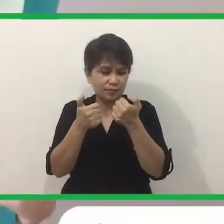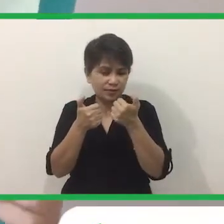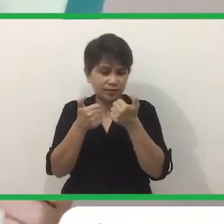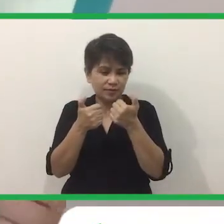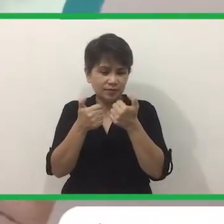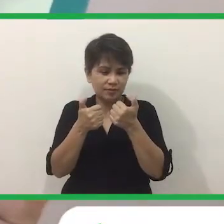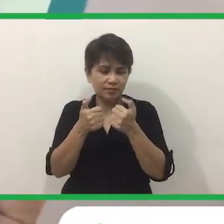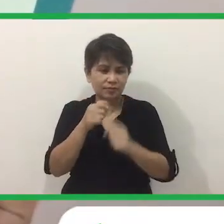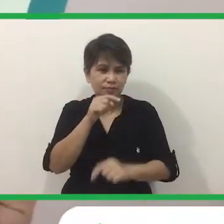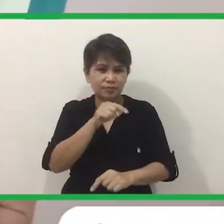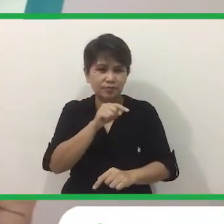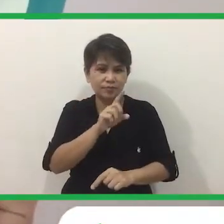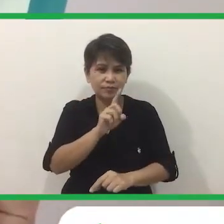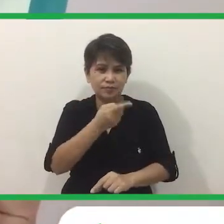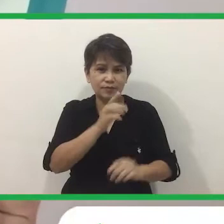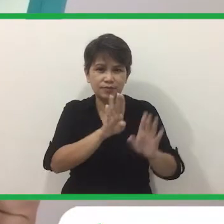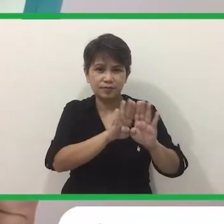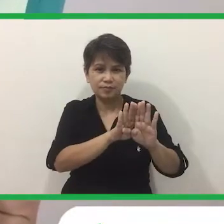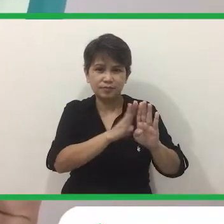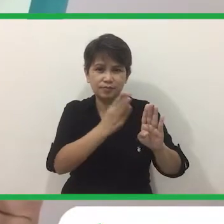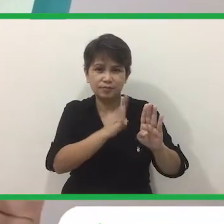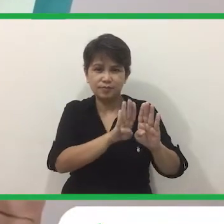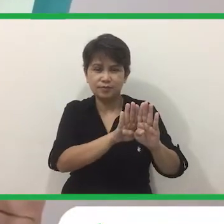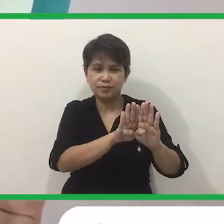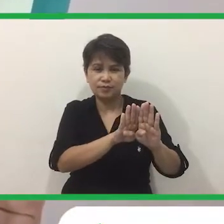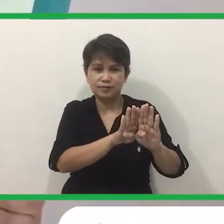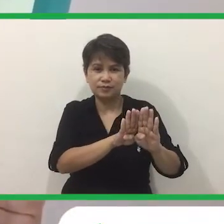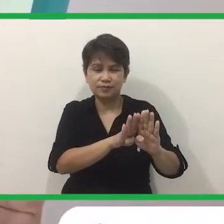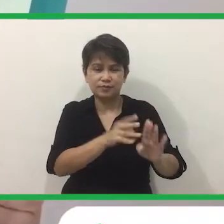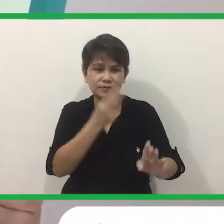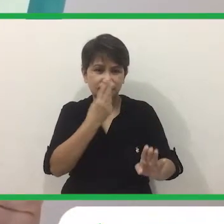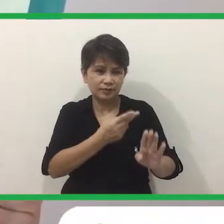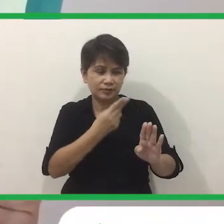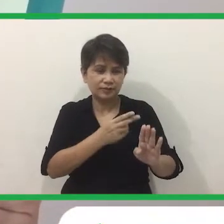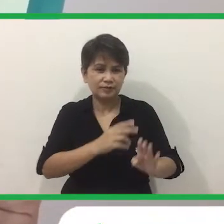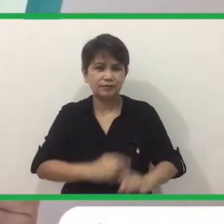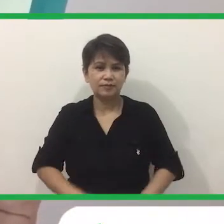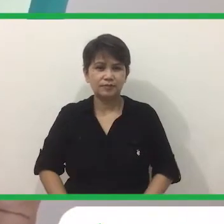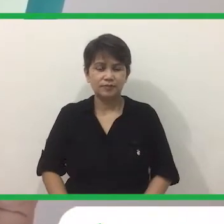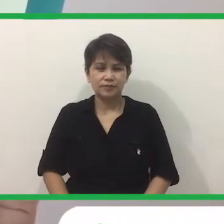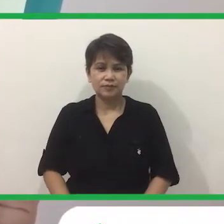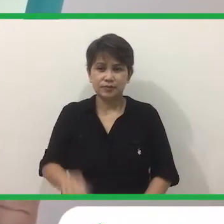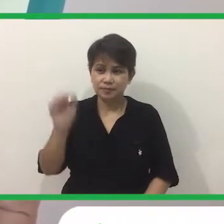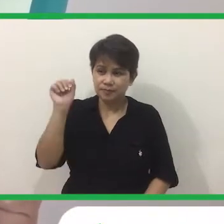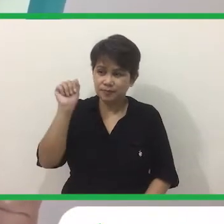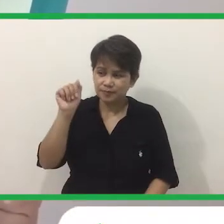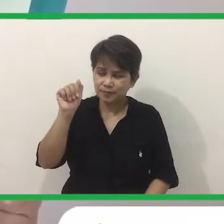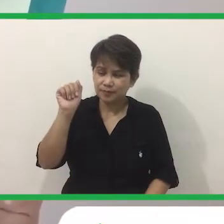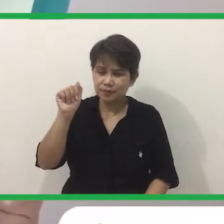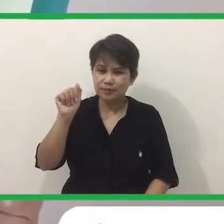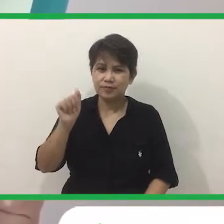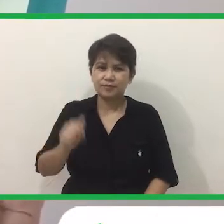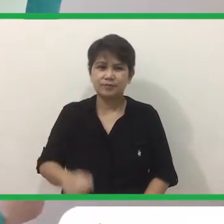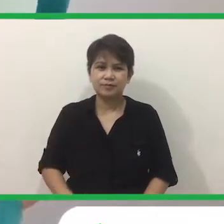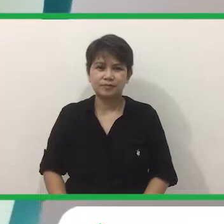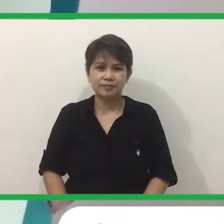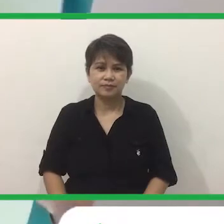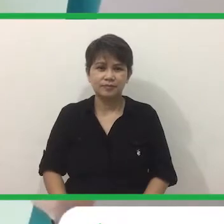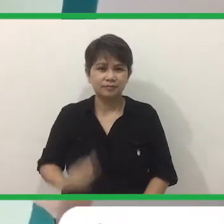Wagel At sa unang pinto May nakita ako isang unang pinto May nakita ako unang pinto At kumatok ako